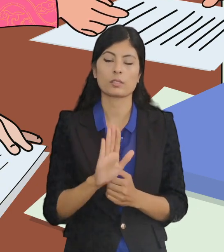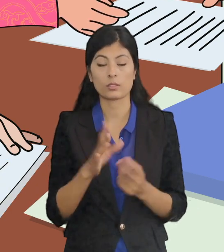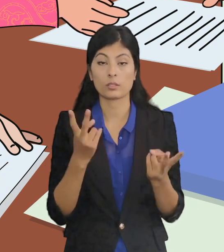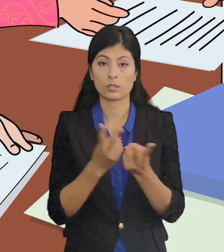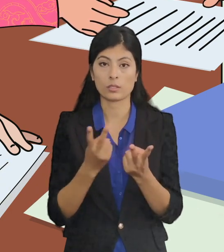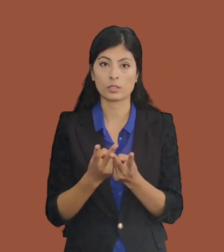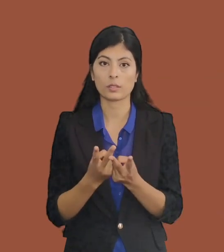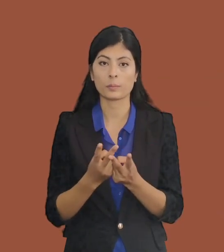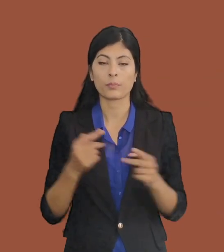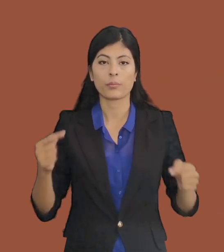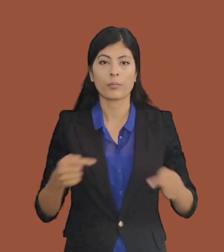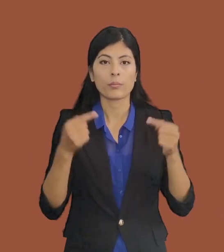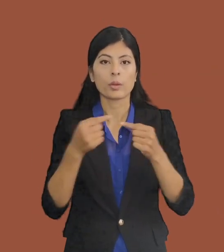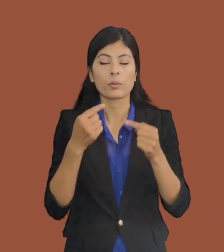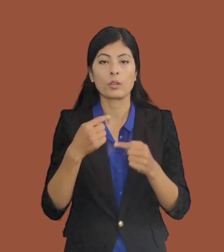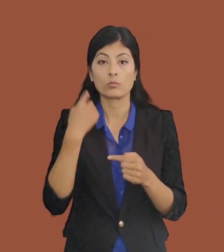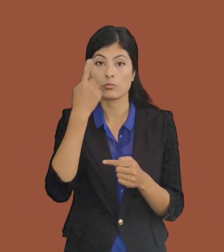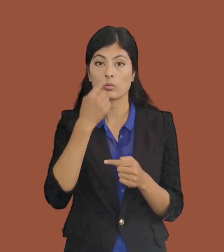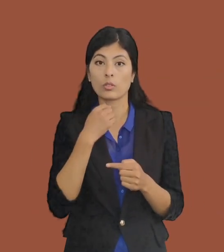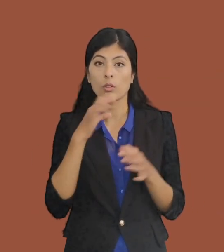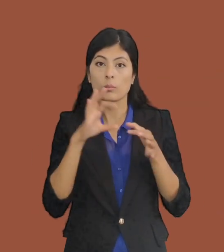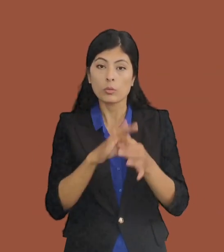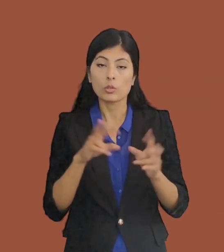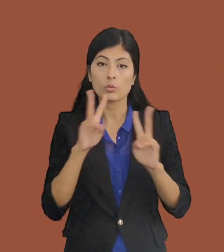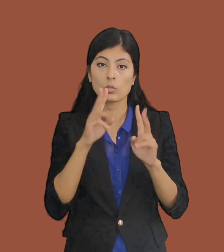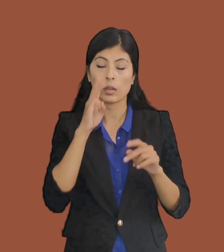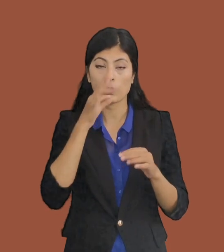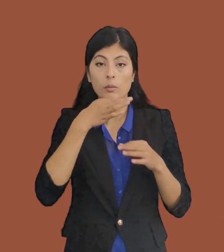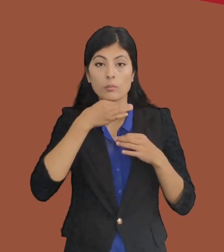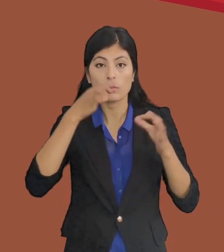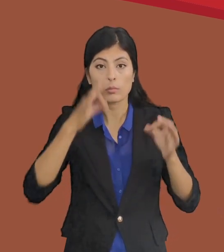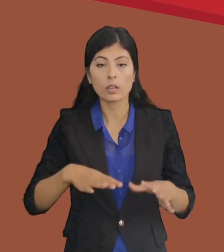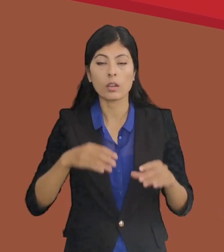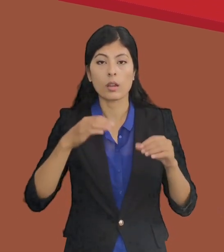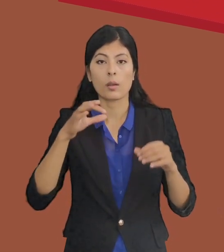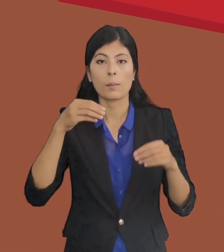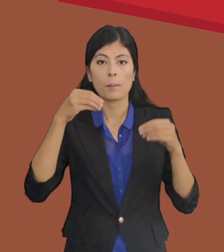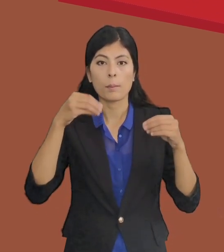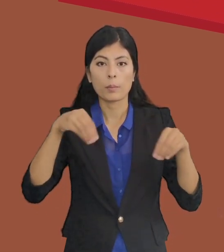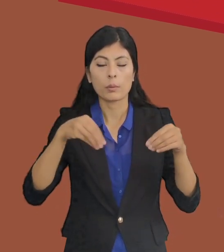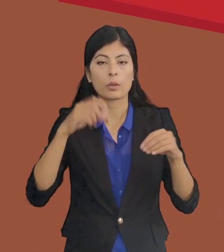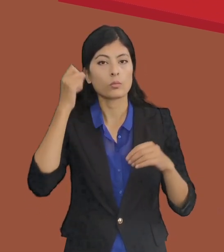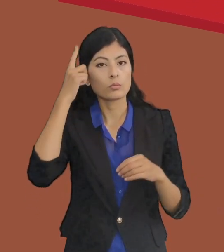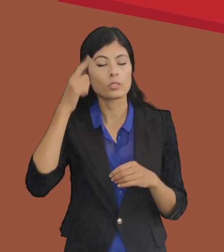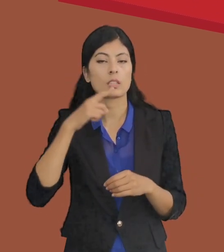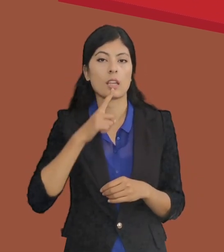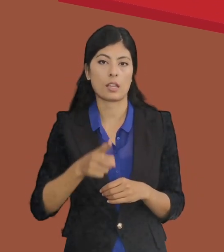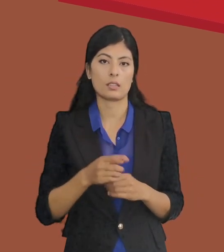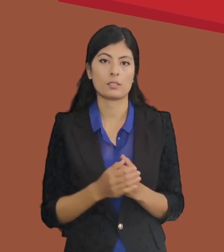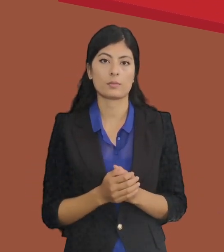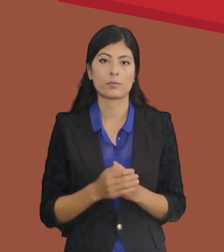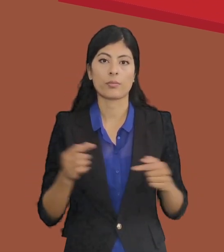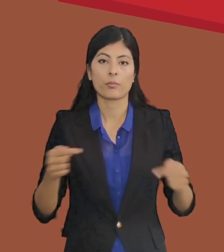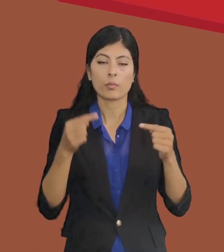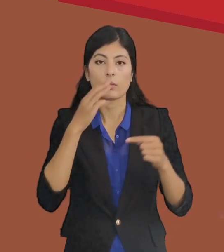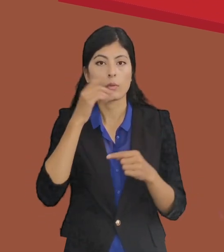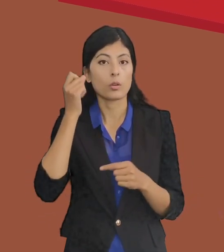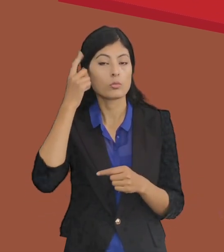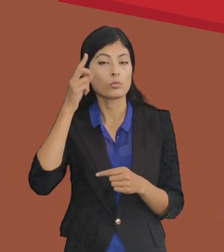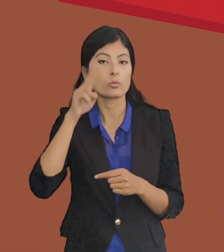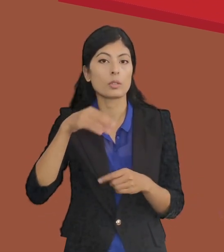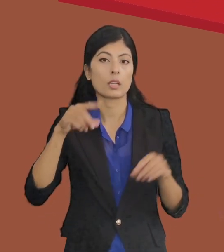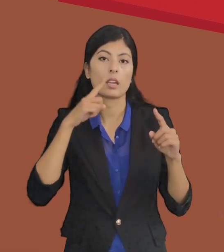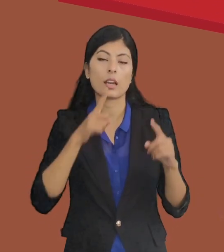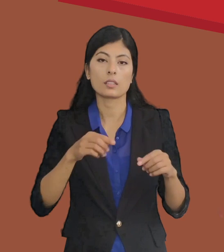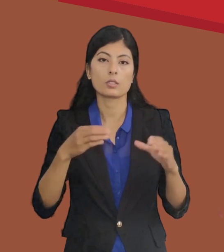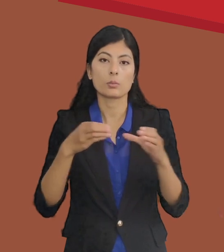सकया जैसे की बिवाद में मुह ना मिलल के बाद पर विश्वास होखे वाला प्रमान बुजे के आदेश बिवाद में बुजनाई